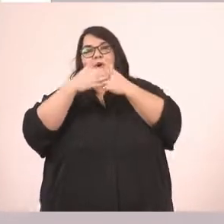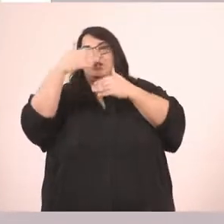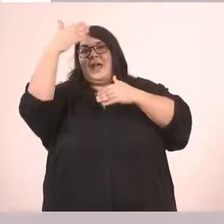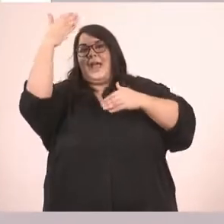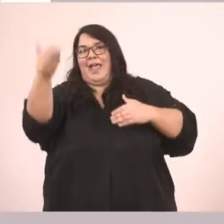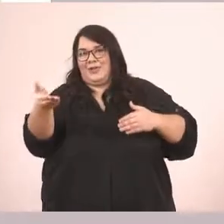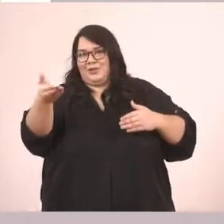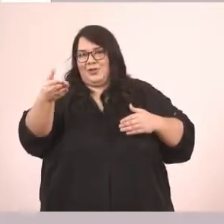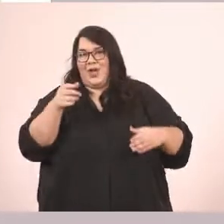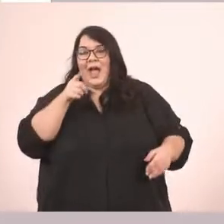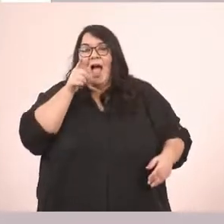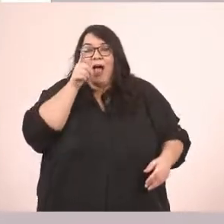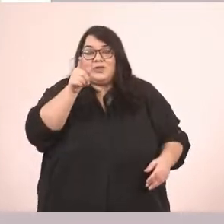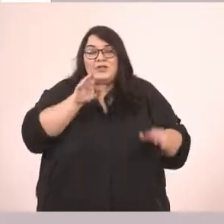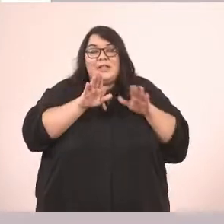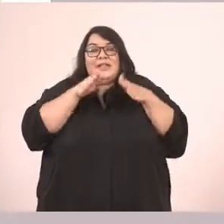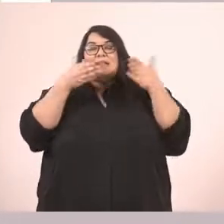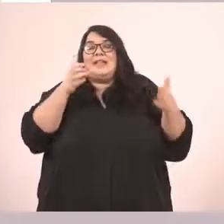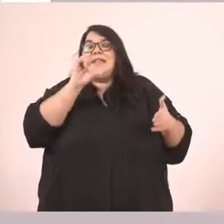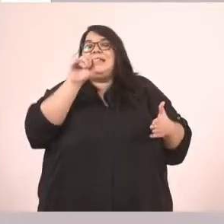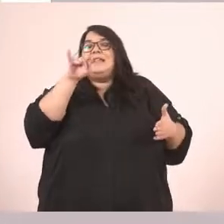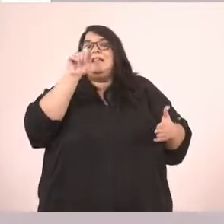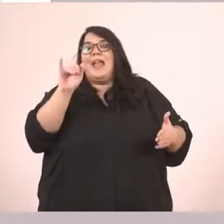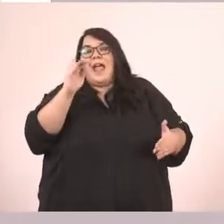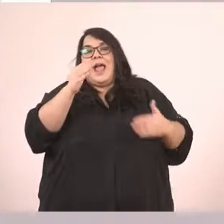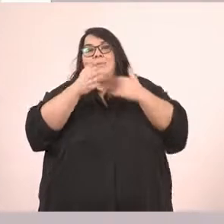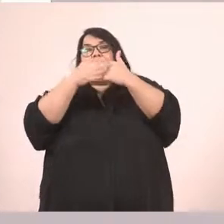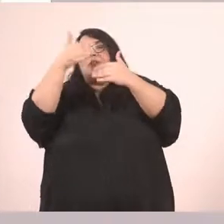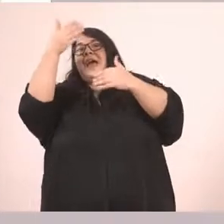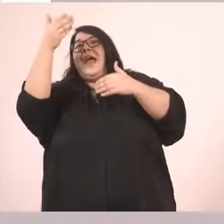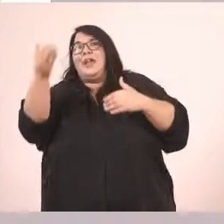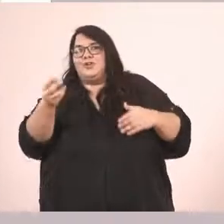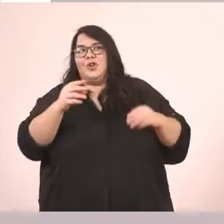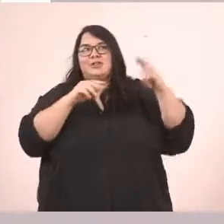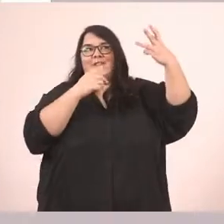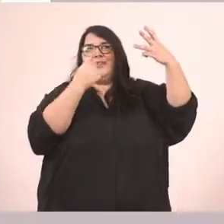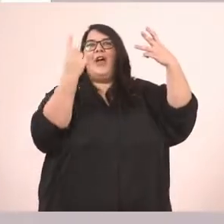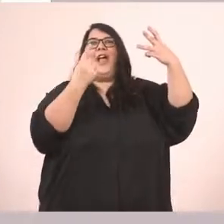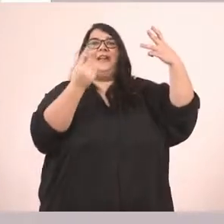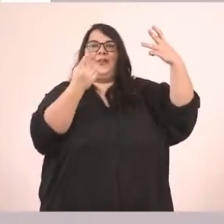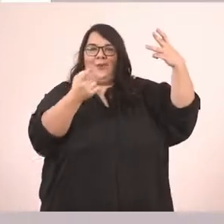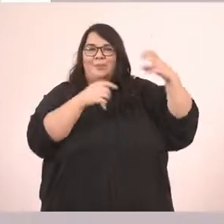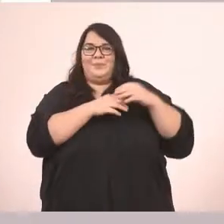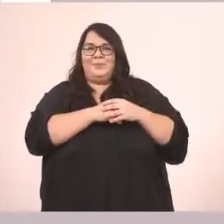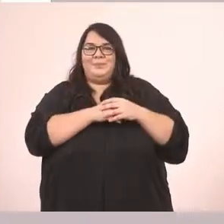Αυτός είναι έξω από την πόρτα. Τρίτο ενικό πρόσωπο παιδιά. Πάρα πολύ ωραία.